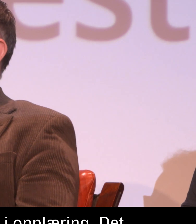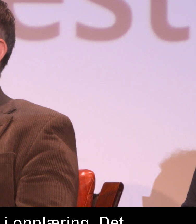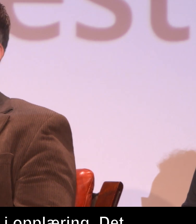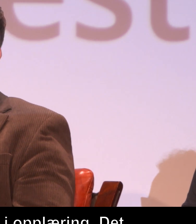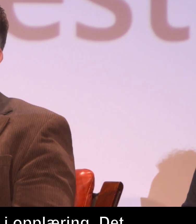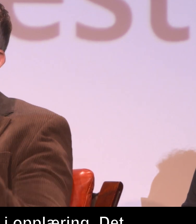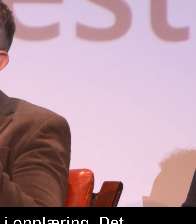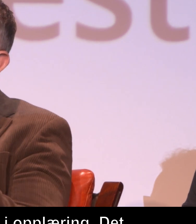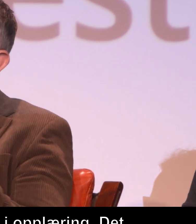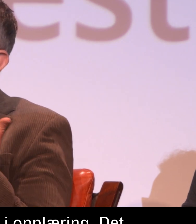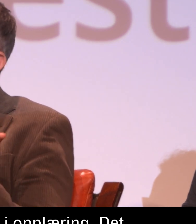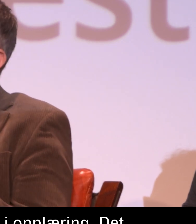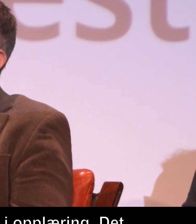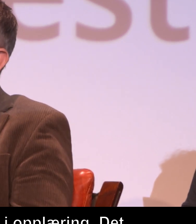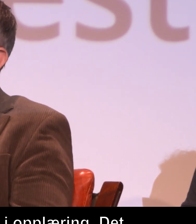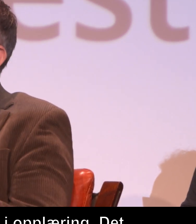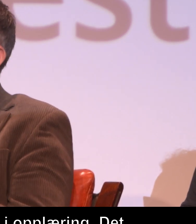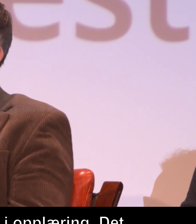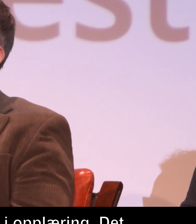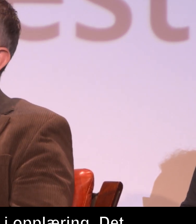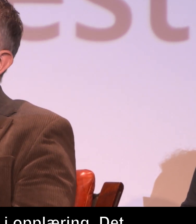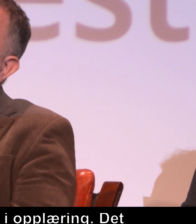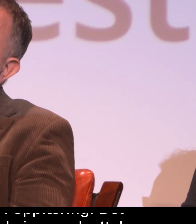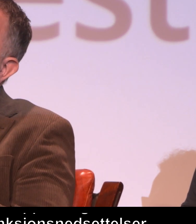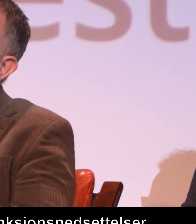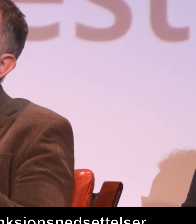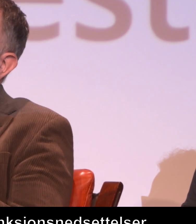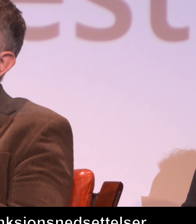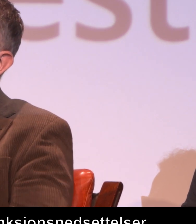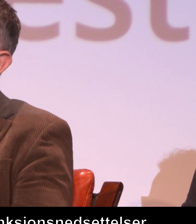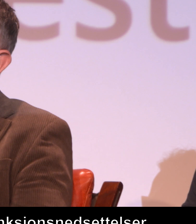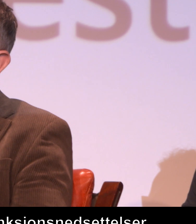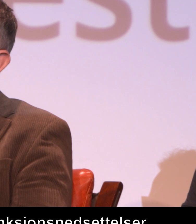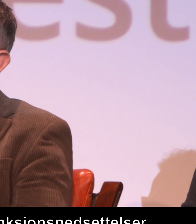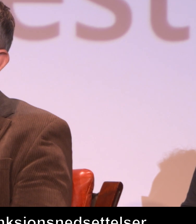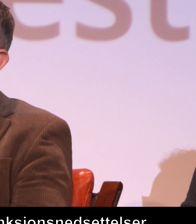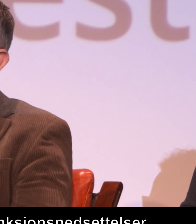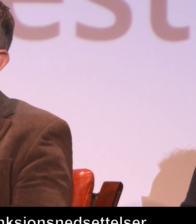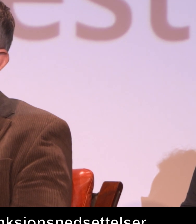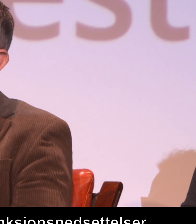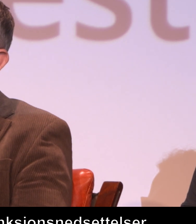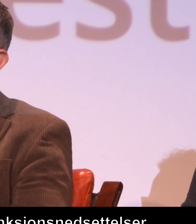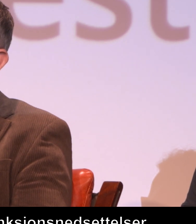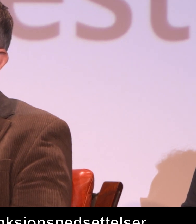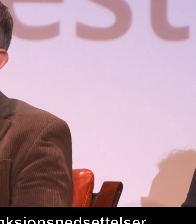funksjonshemmede blir ofte definert som et problem som skal løses.